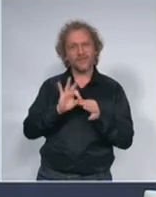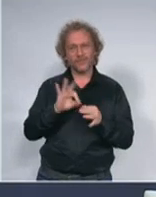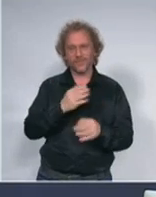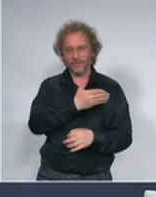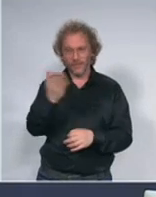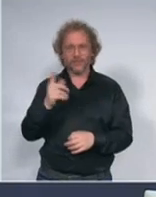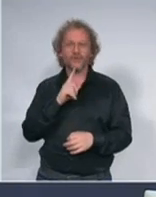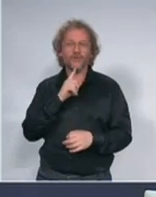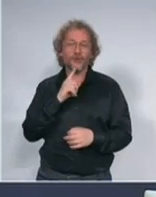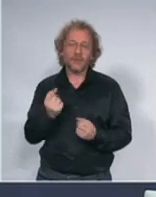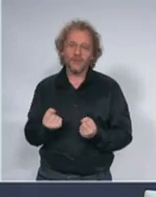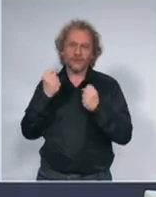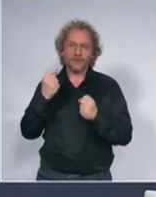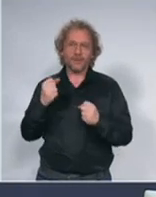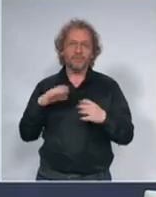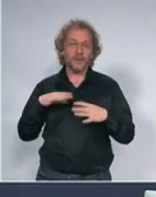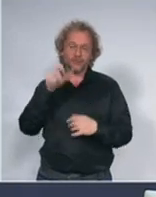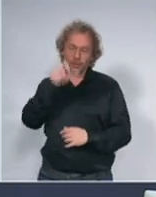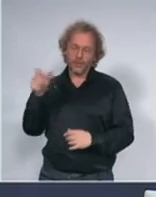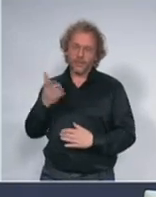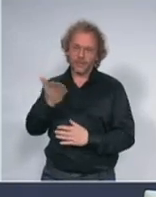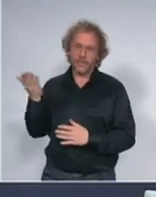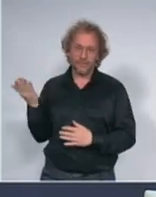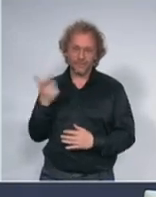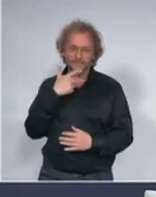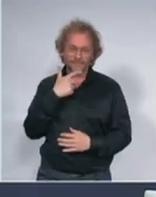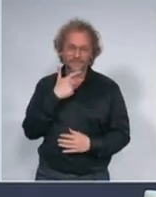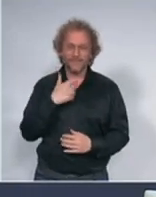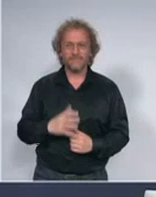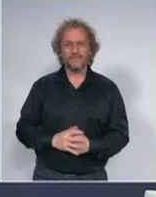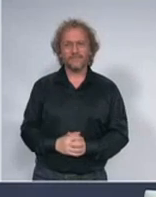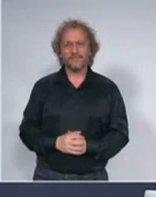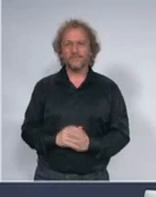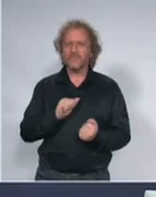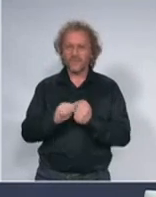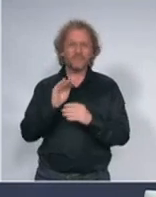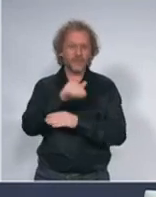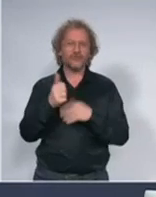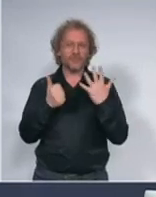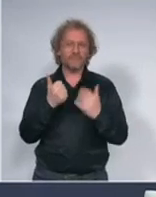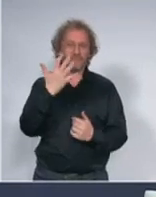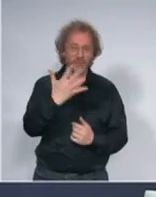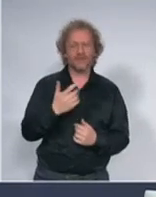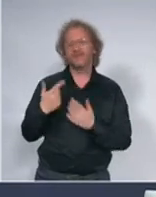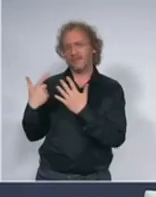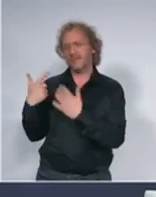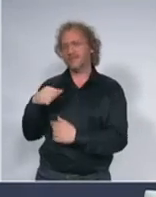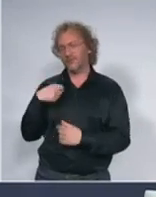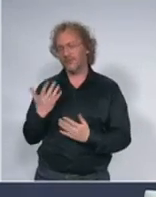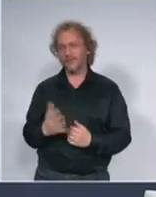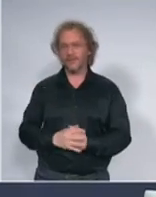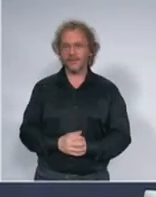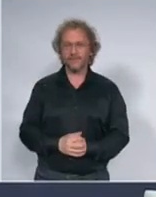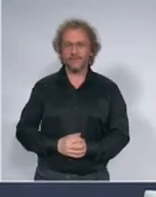naši penzioneri, stariji sugrađani, dakle svi iznad 65-70 godina. Dakle,